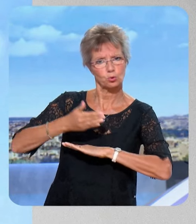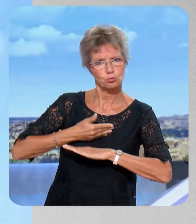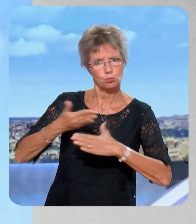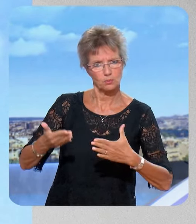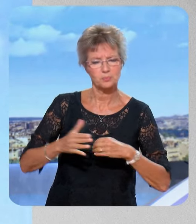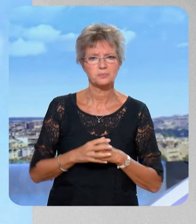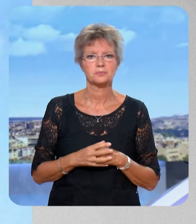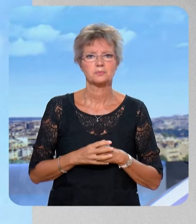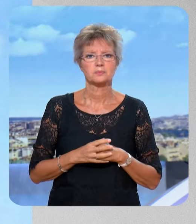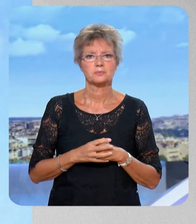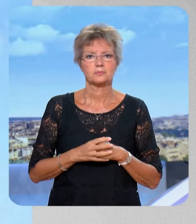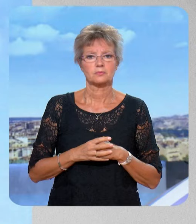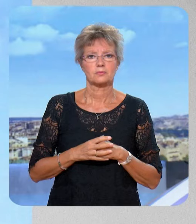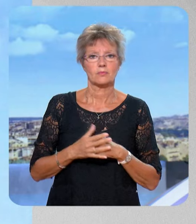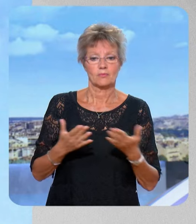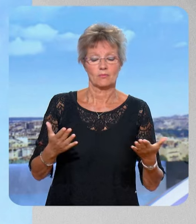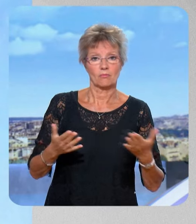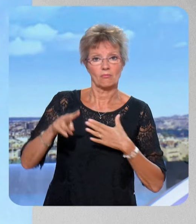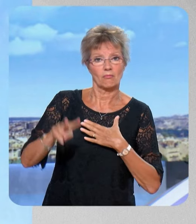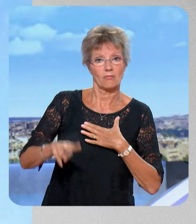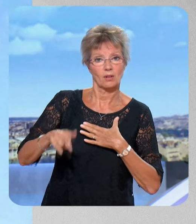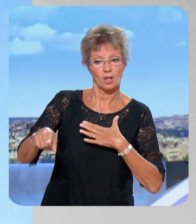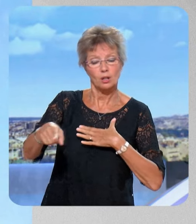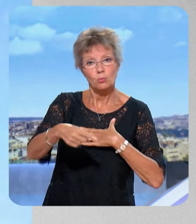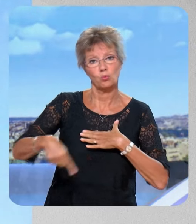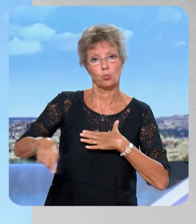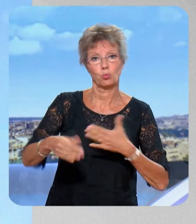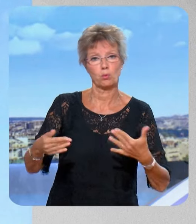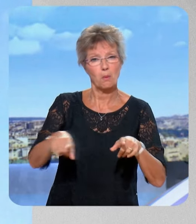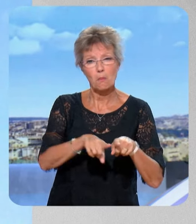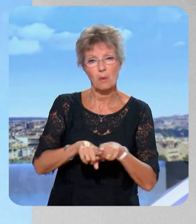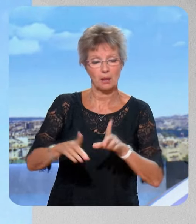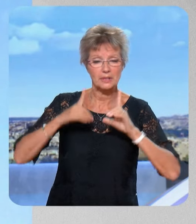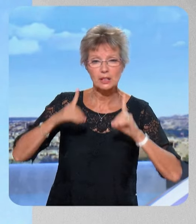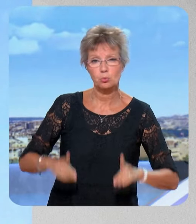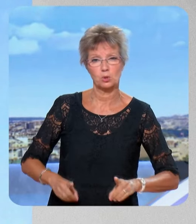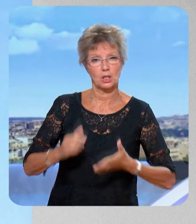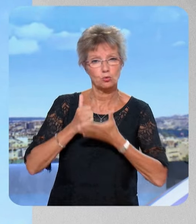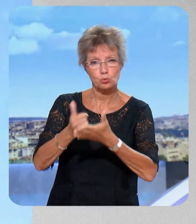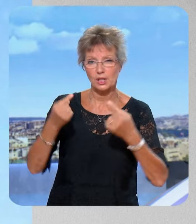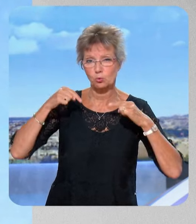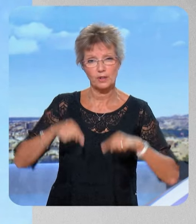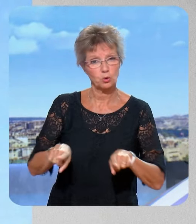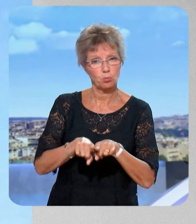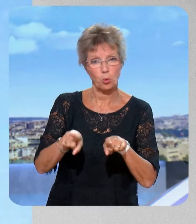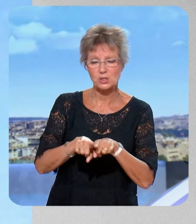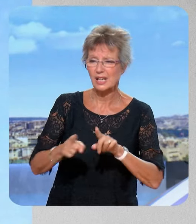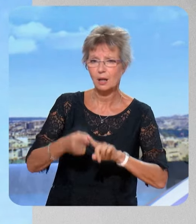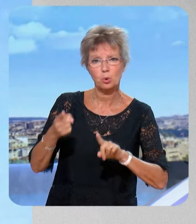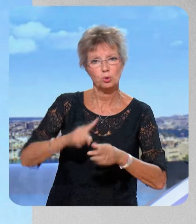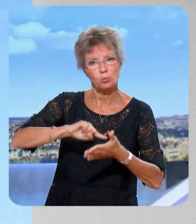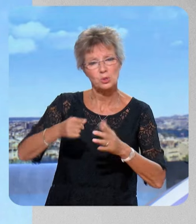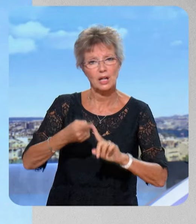commission, qui d'ailleurs est partagée par tout le monde, j'allais dire, y compris des députés qui soutiennent ce gouvernement, parce que ça va, quoi.